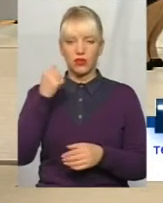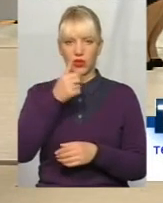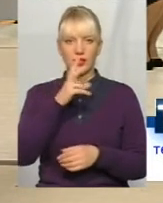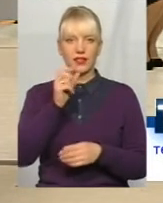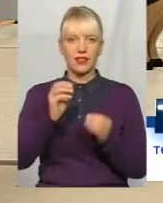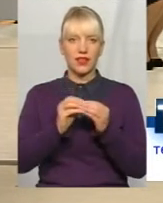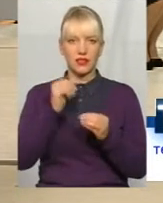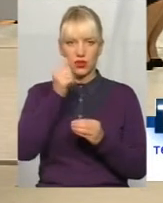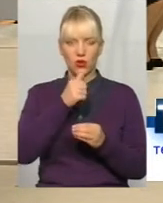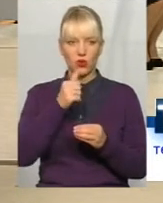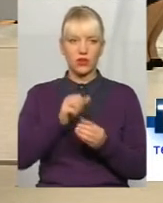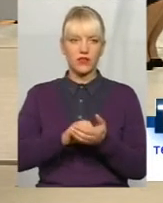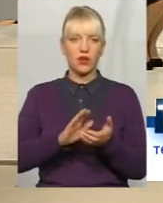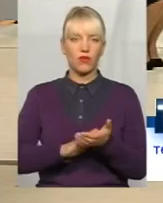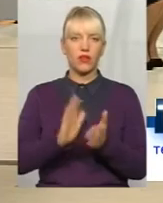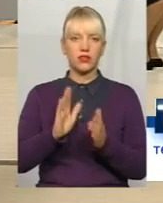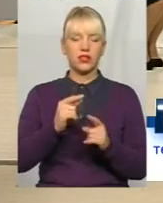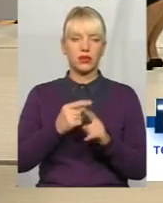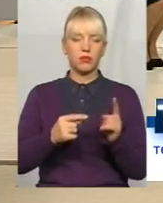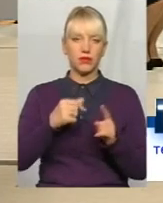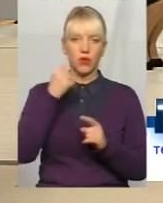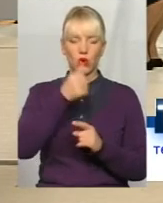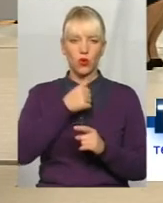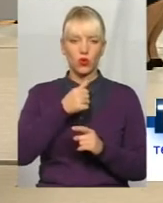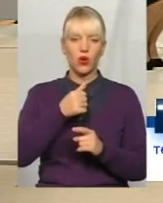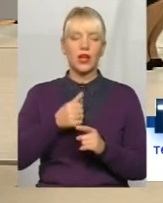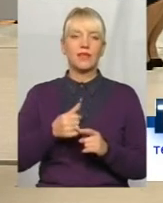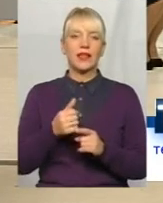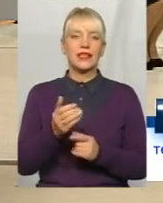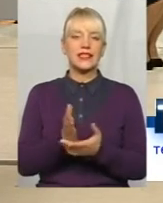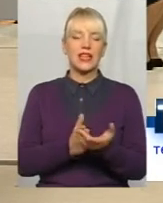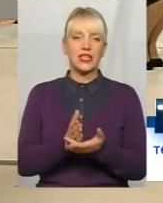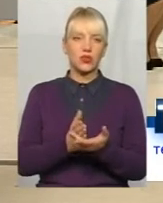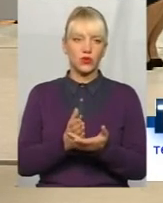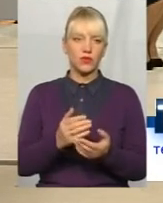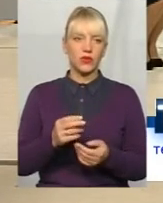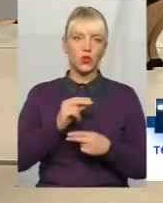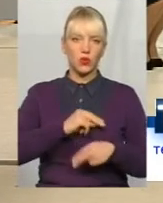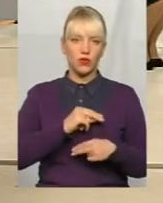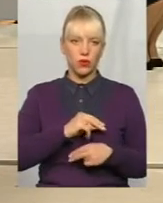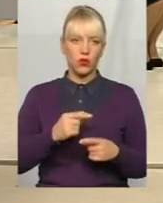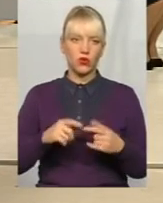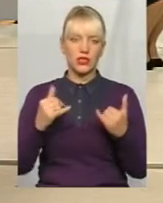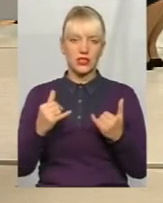років зарахували пів року тільки стажу трудового. Зараз нам зараз,